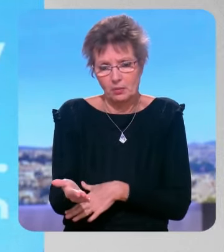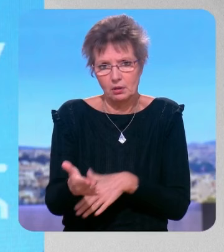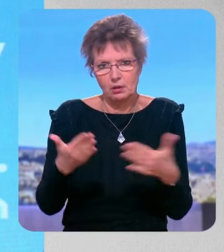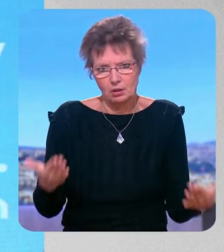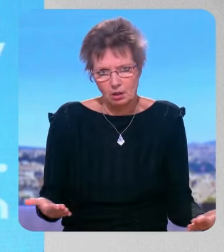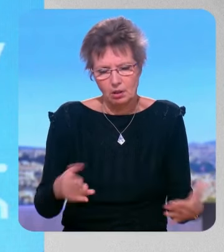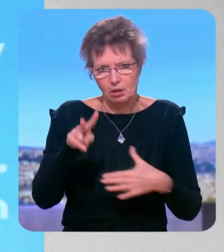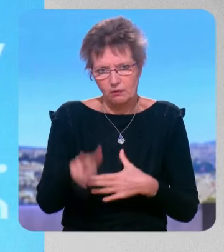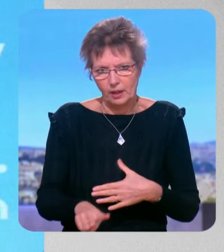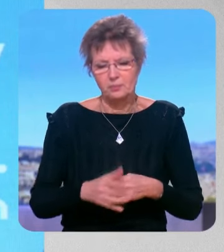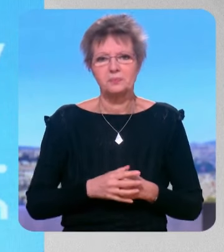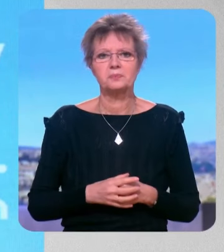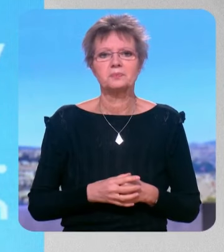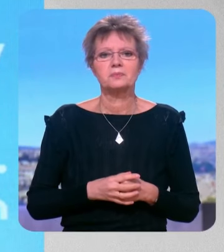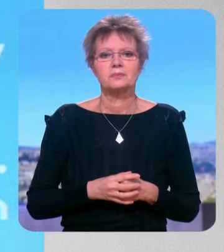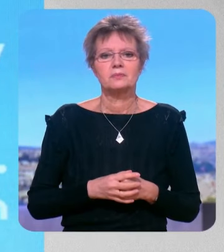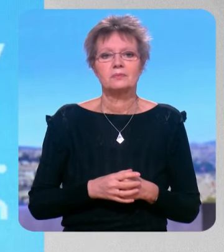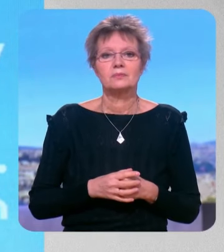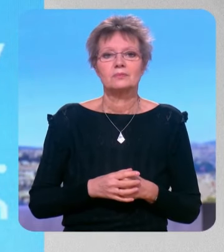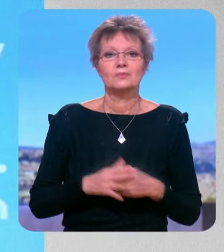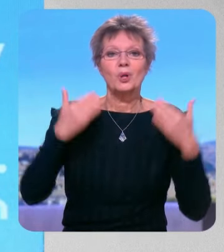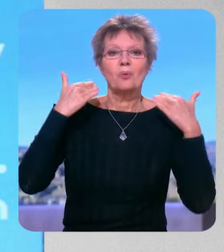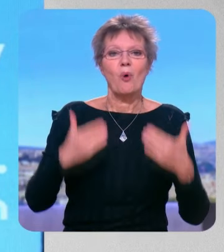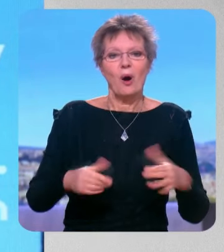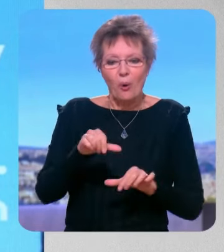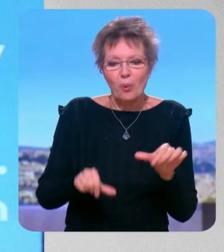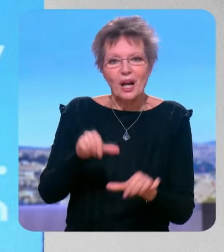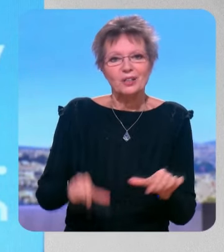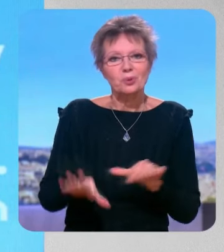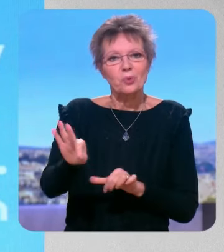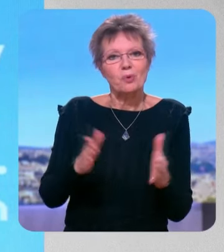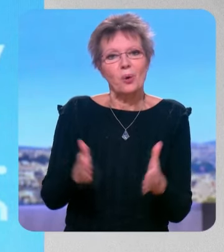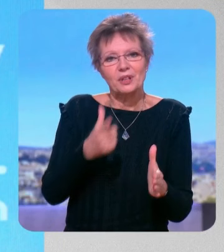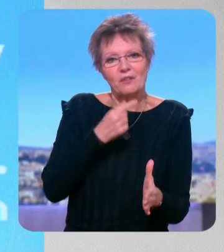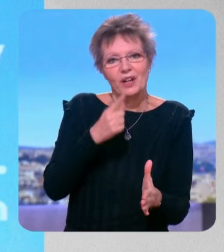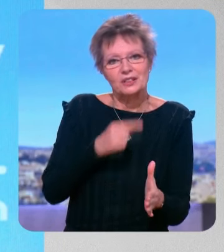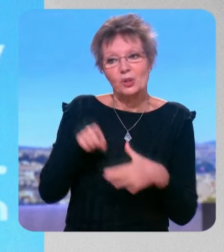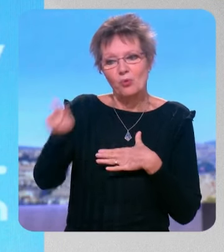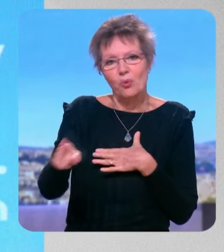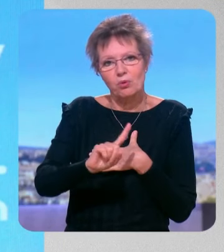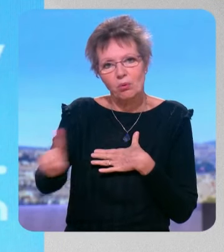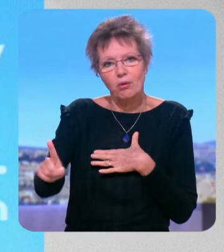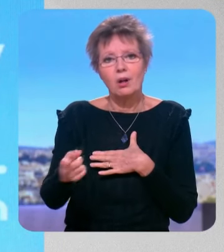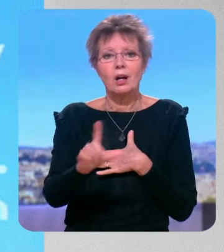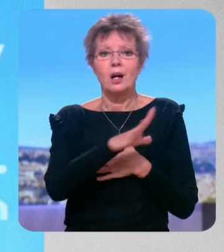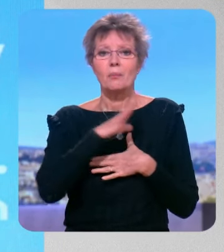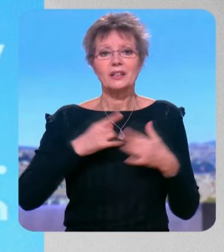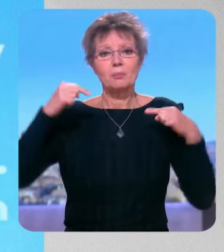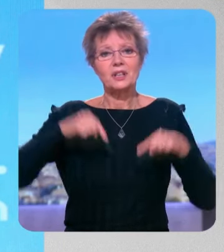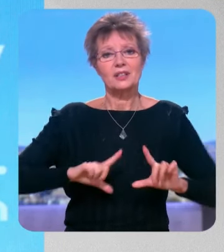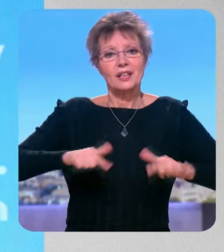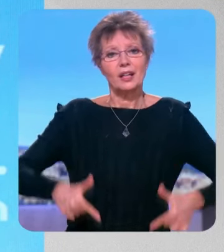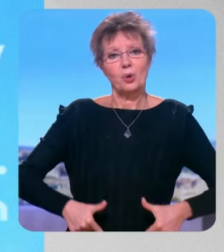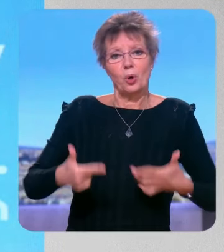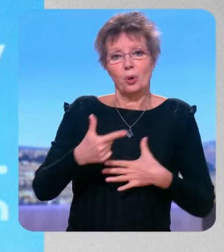pas normal que moi je sache où me faire opérer et pas vous et il n'est pas normal que madame la ministre sache quelle est la bonne école et pas moi